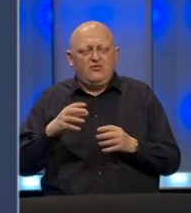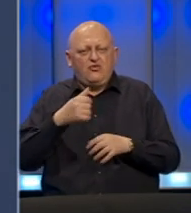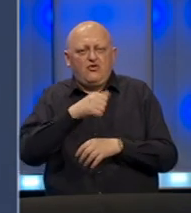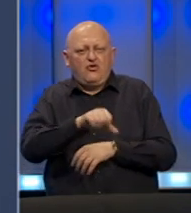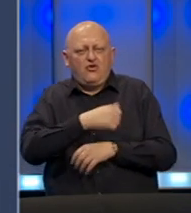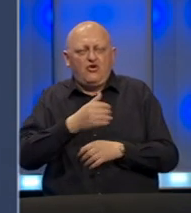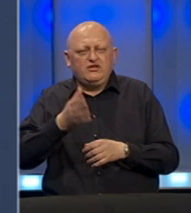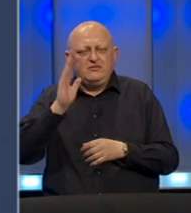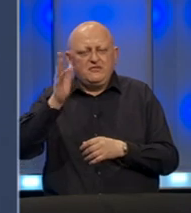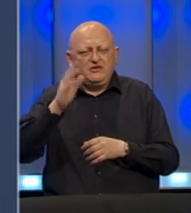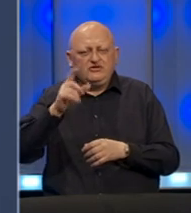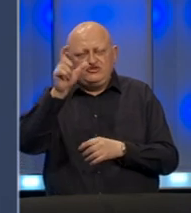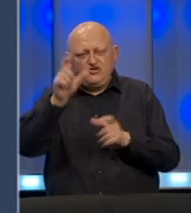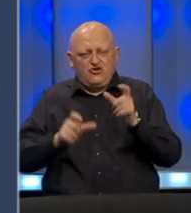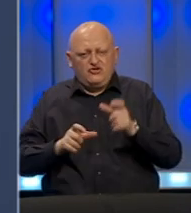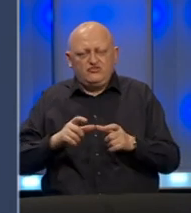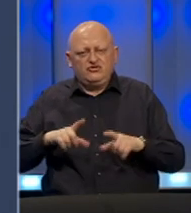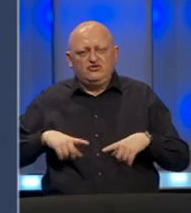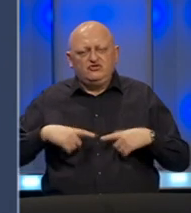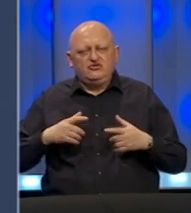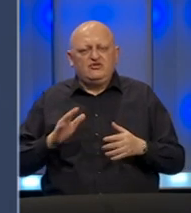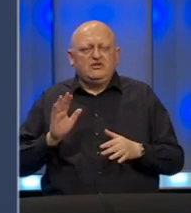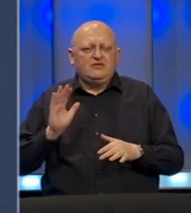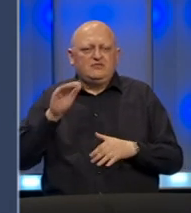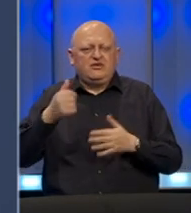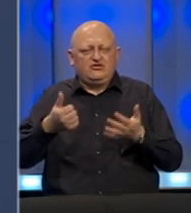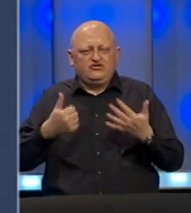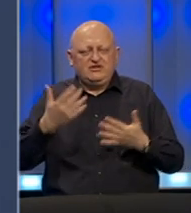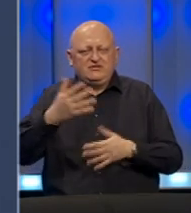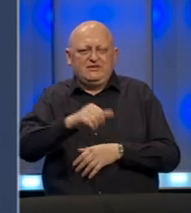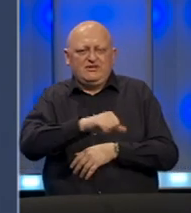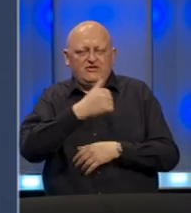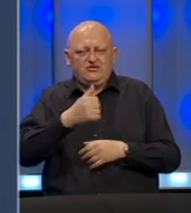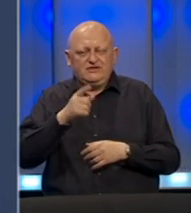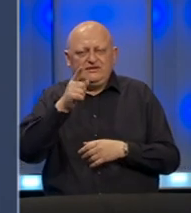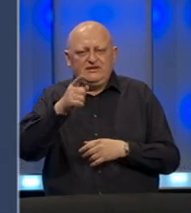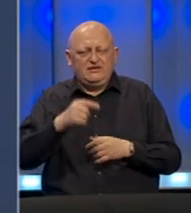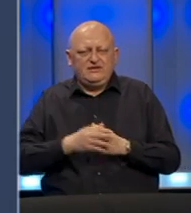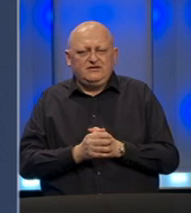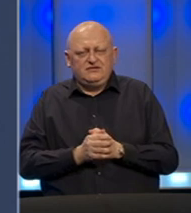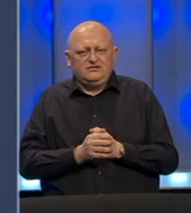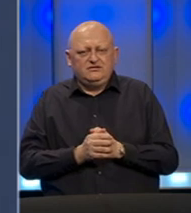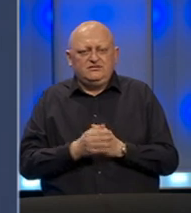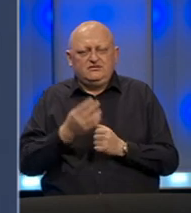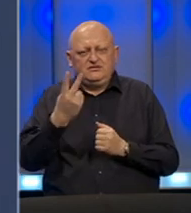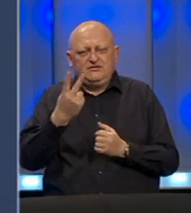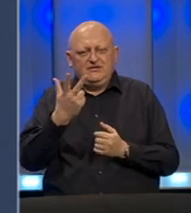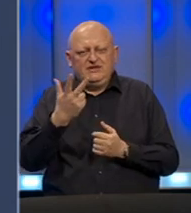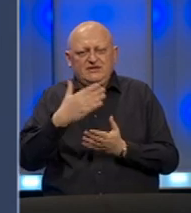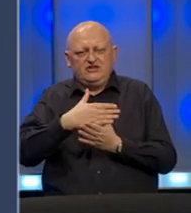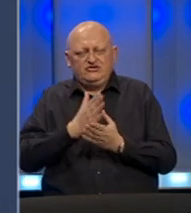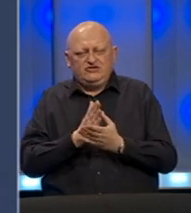prednjače osobe životne dobi preko 65 godina njih dvije trećine